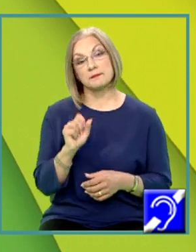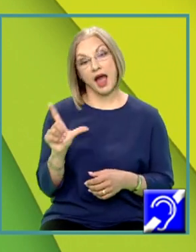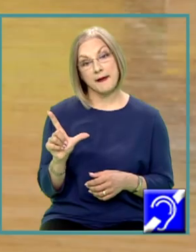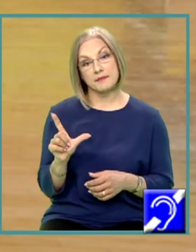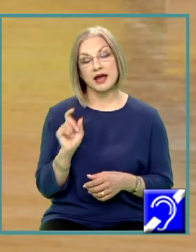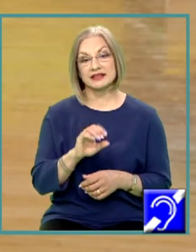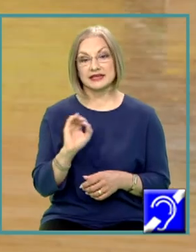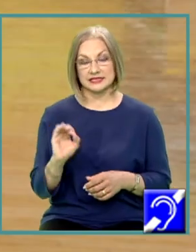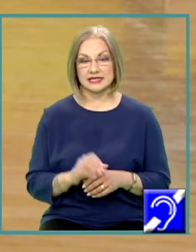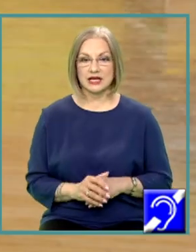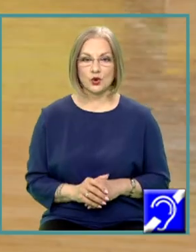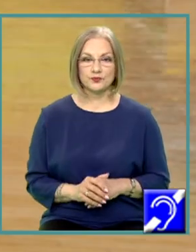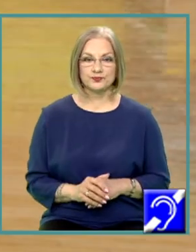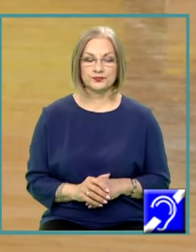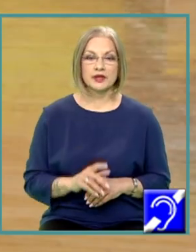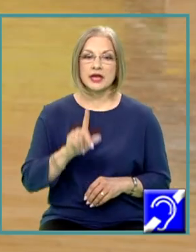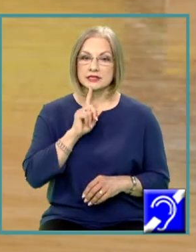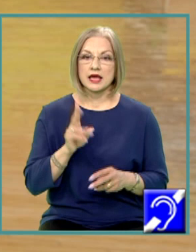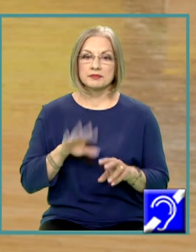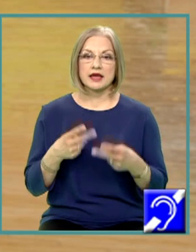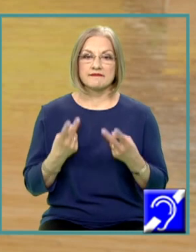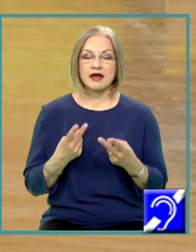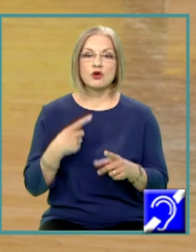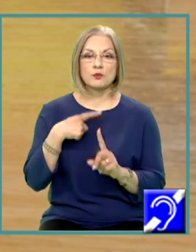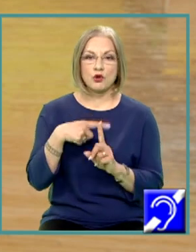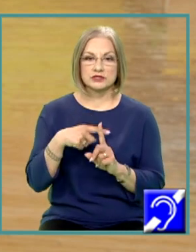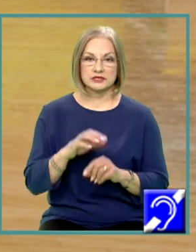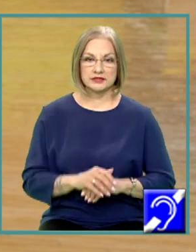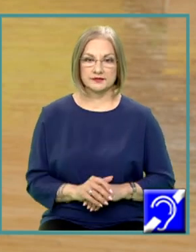decât 0, adică are valori pozitive.